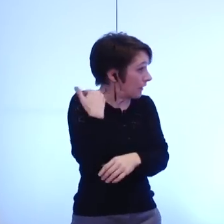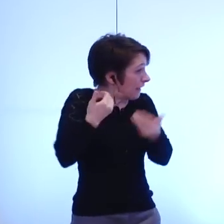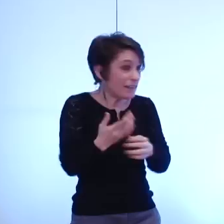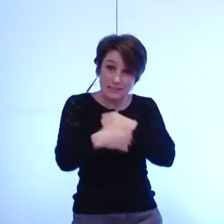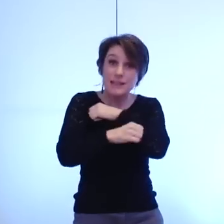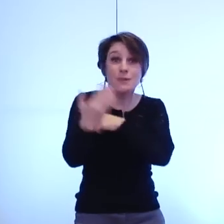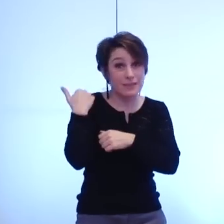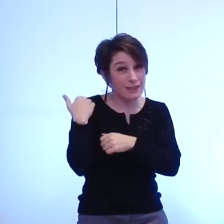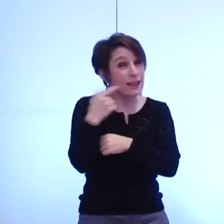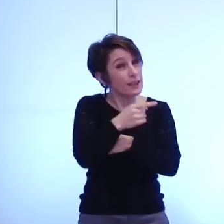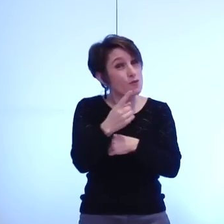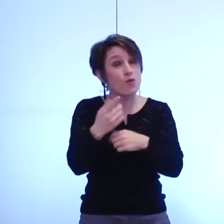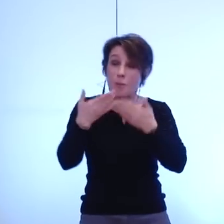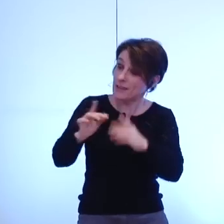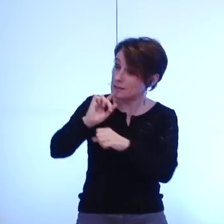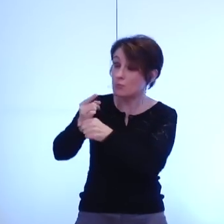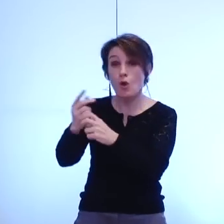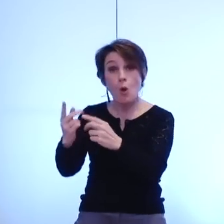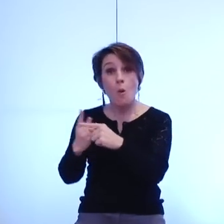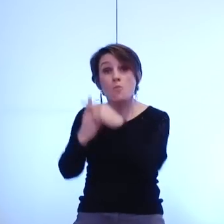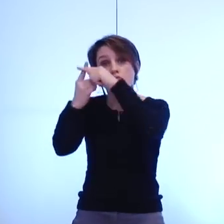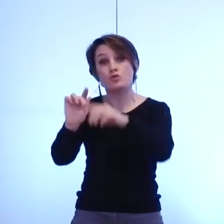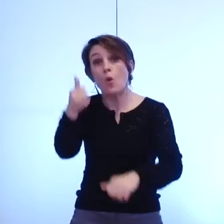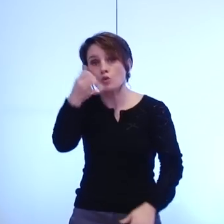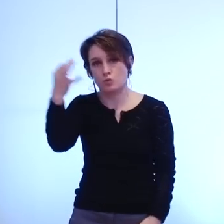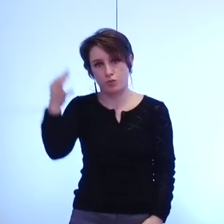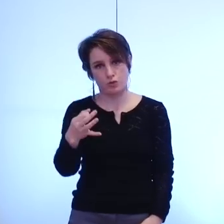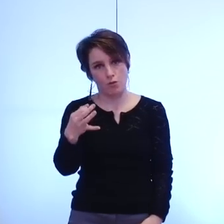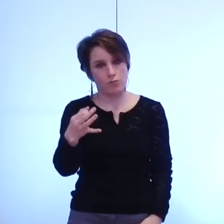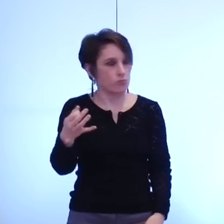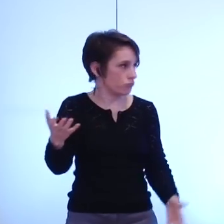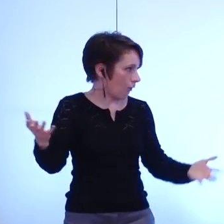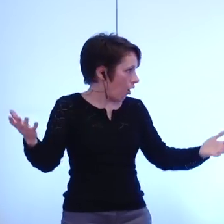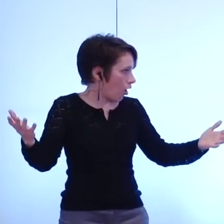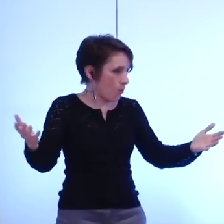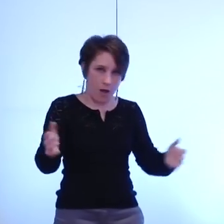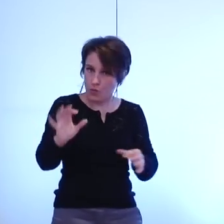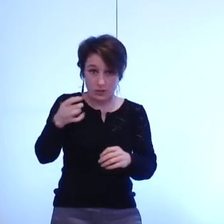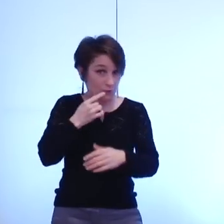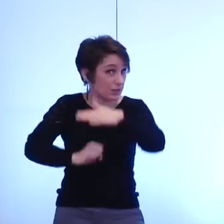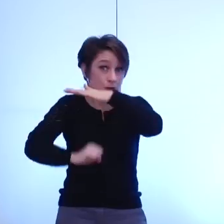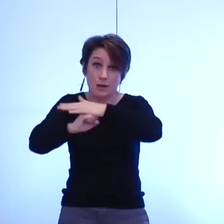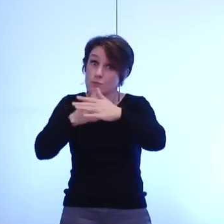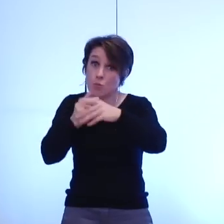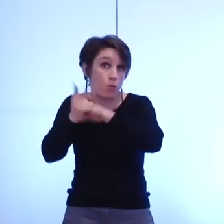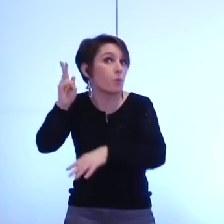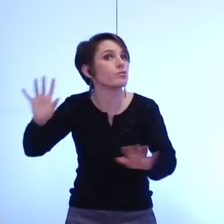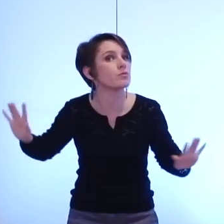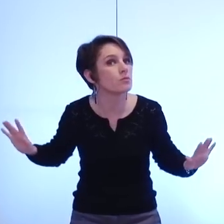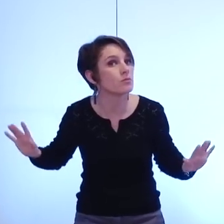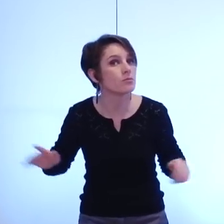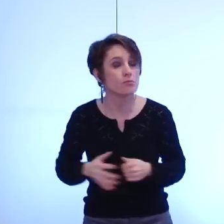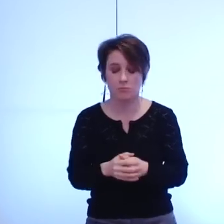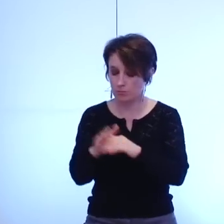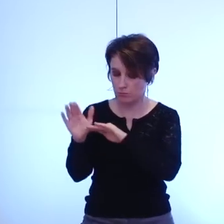augmenté de 11% tant qu'à faire allons jusqu'au maximum possible et le